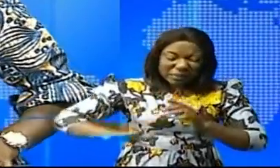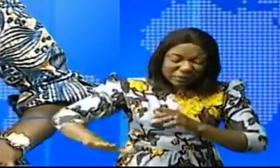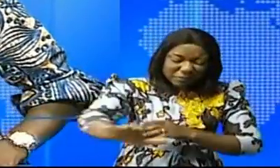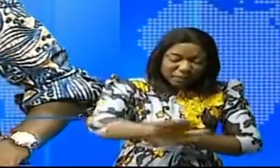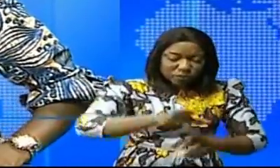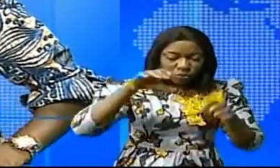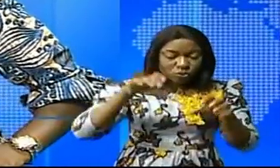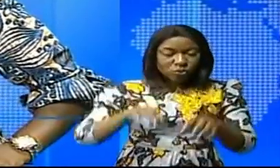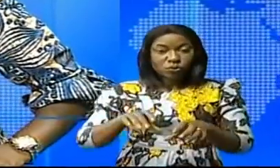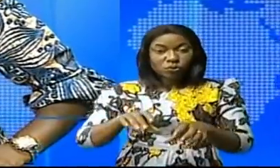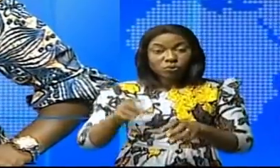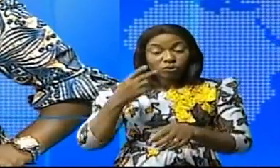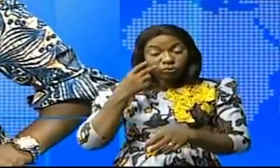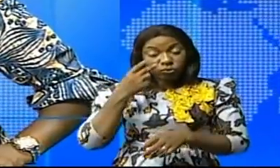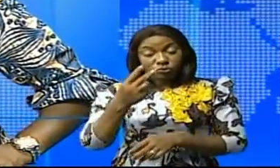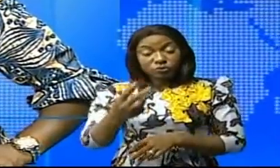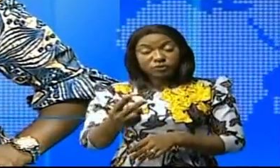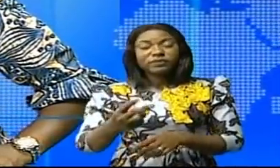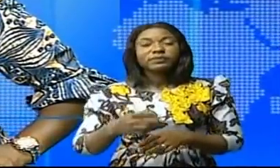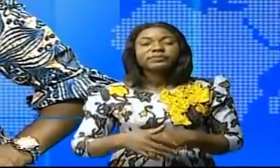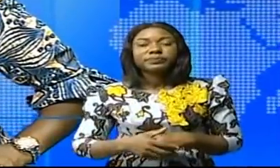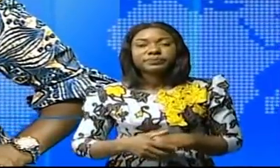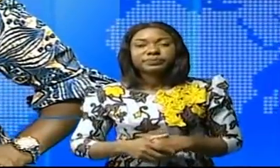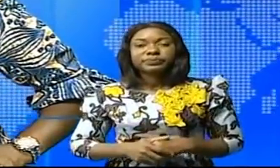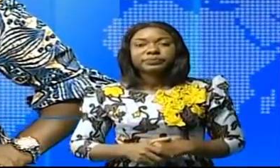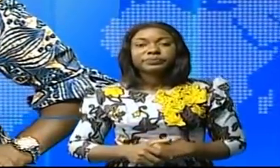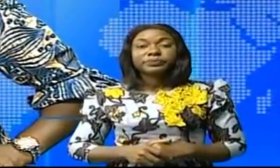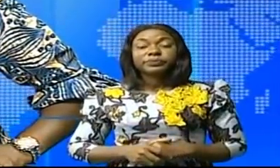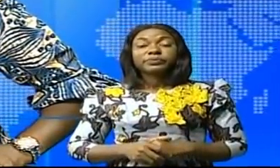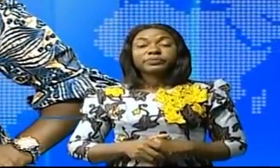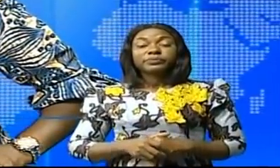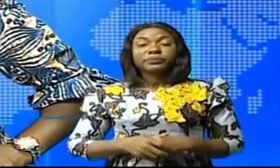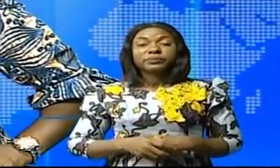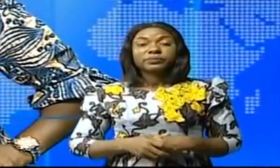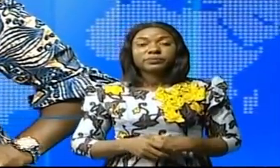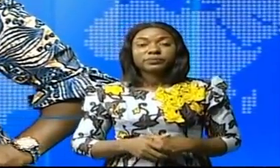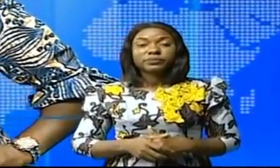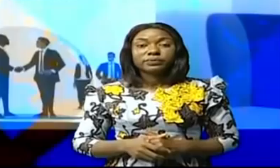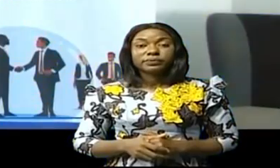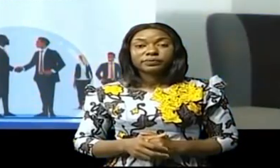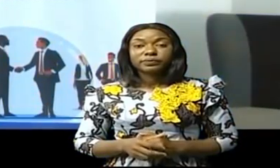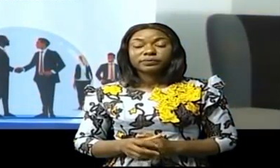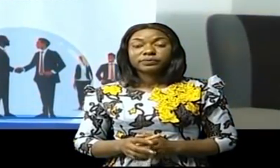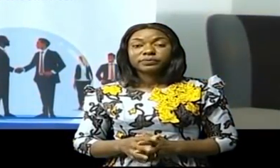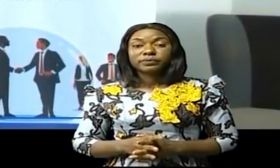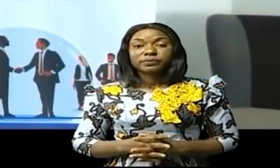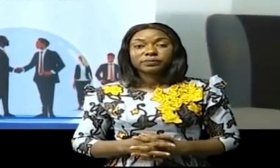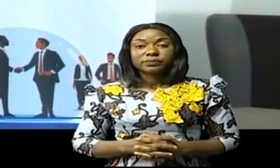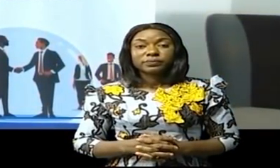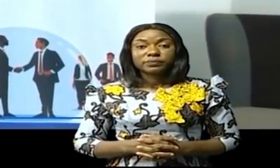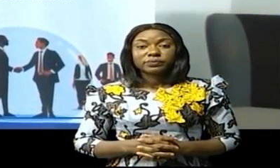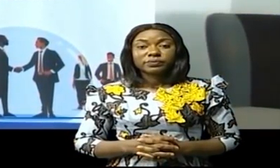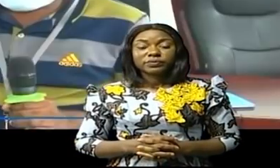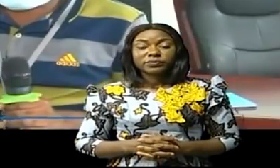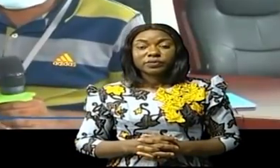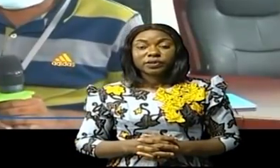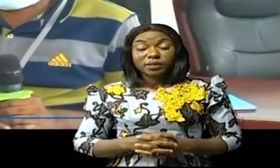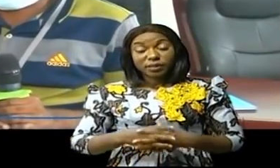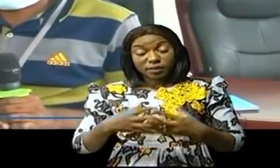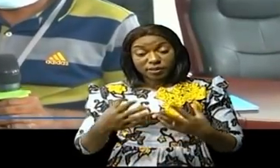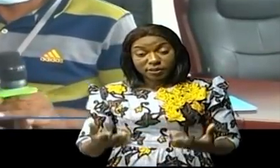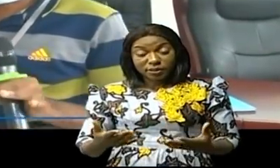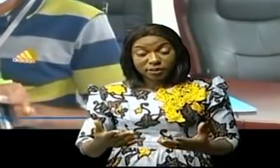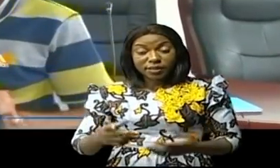démocratique du Congo. Un reportage de Iverson Kabwaba et Louisette Tantzakala. Jusqu'après du contraire, la